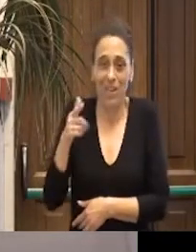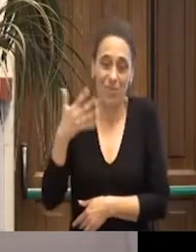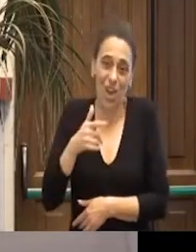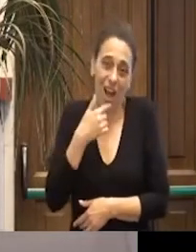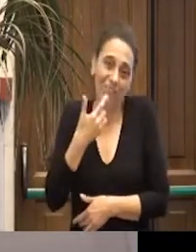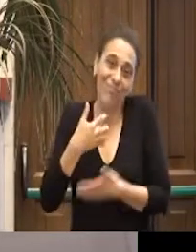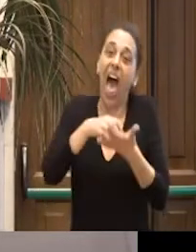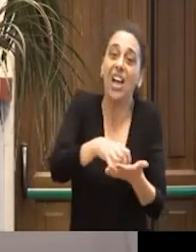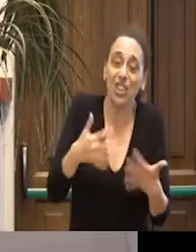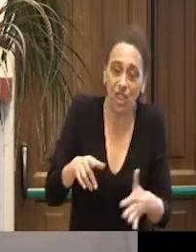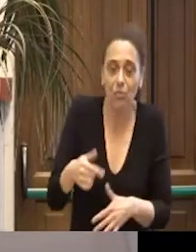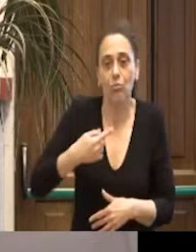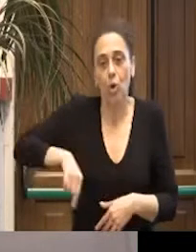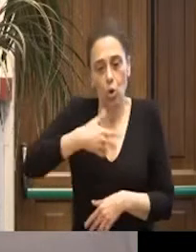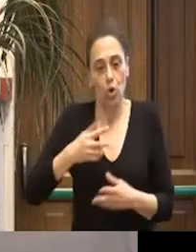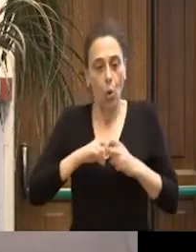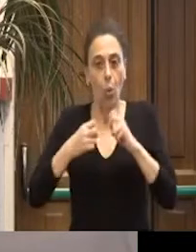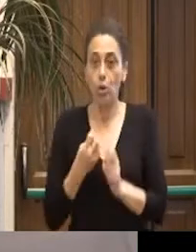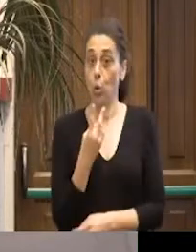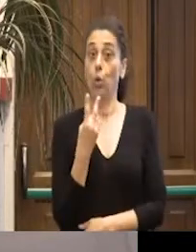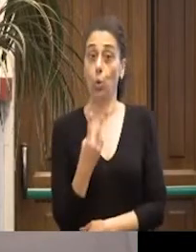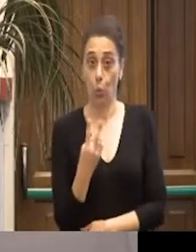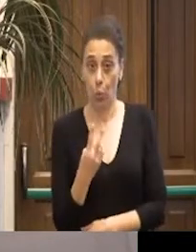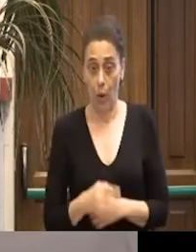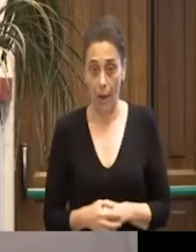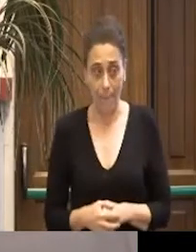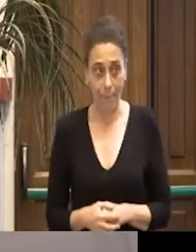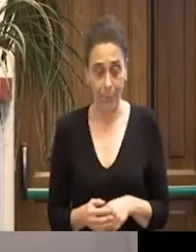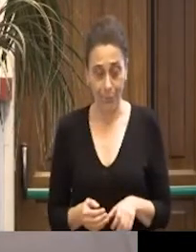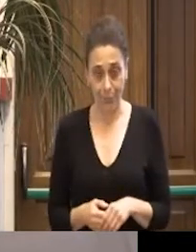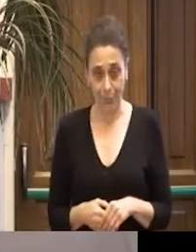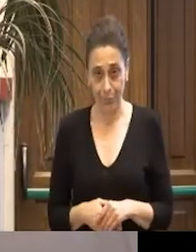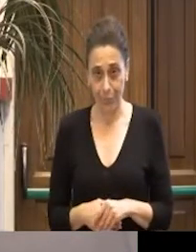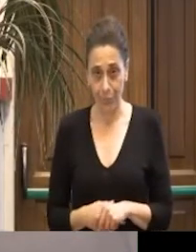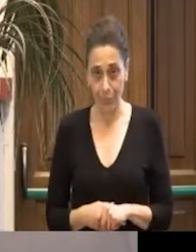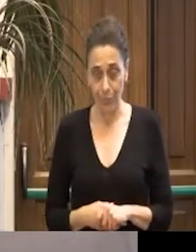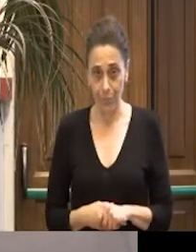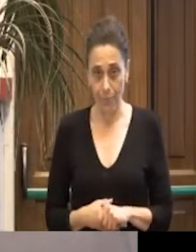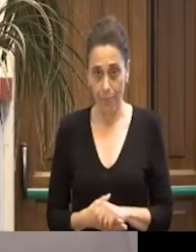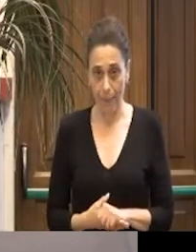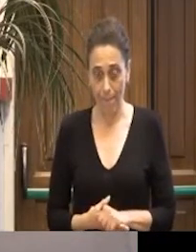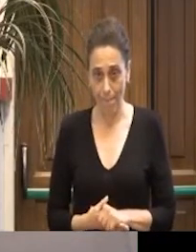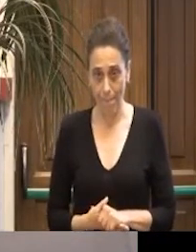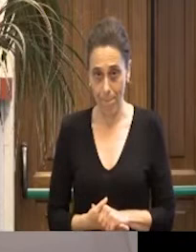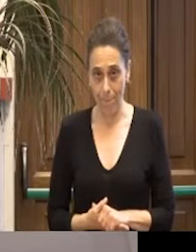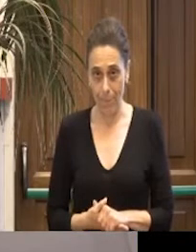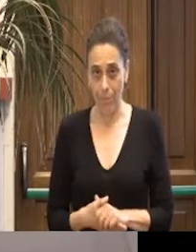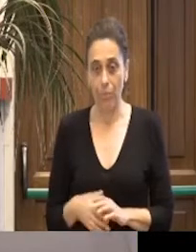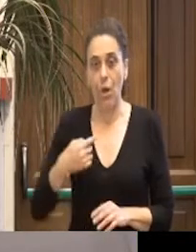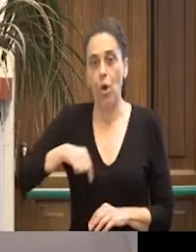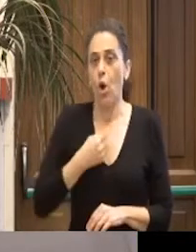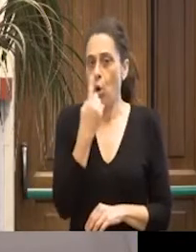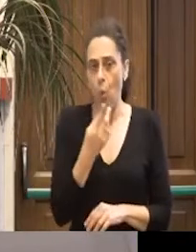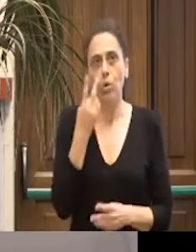Noi abbiamo di fronte due questioni credo, una come WISP cercheremo di farla in una